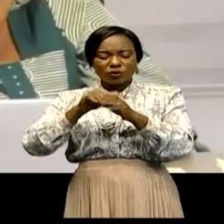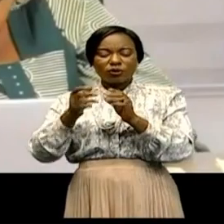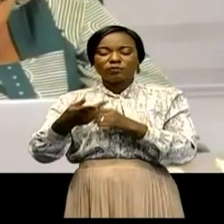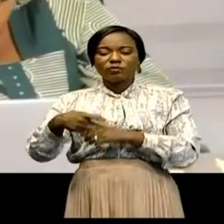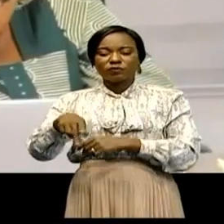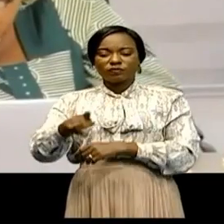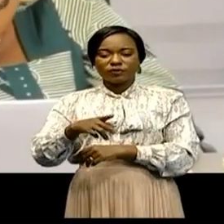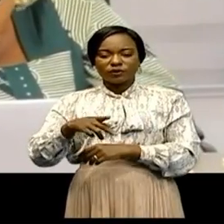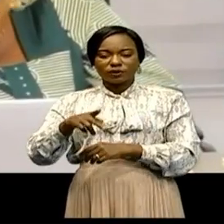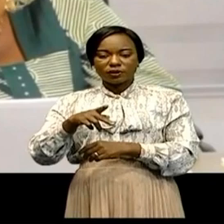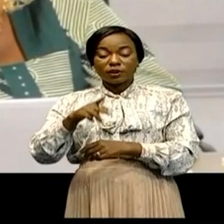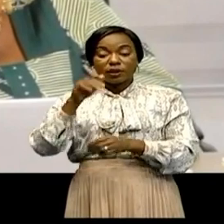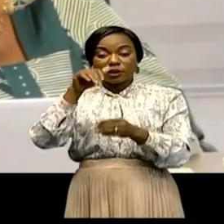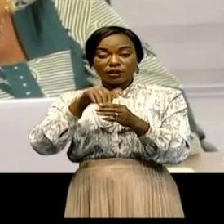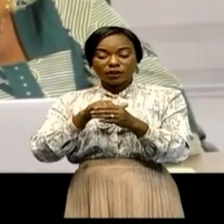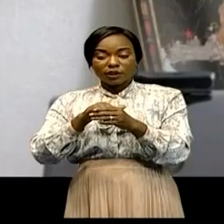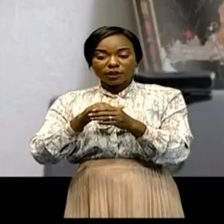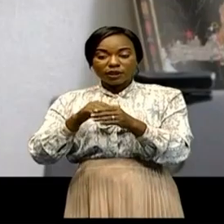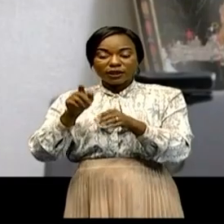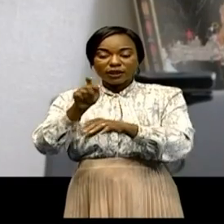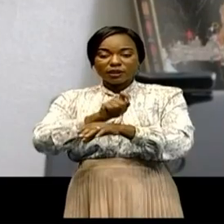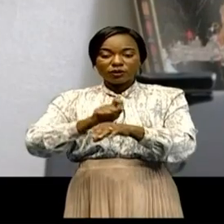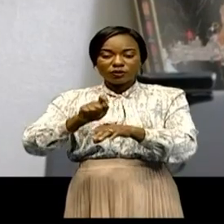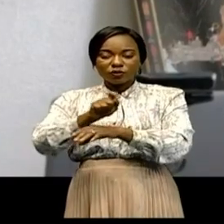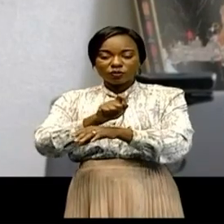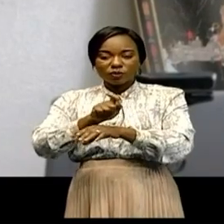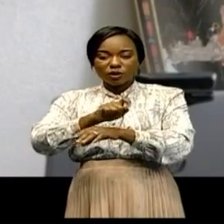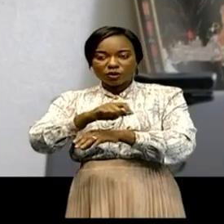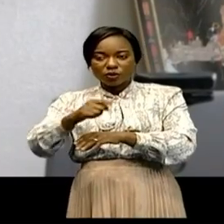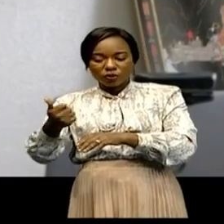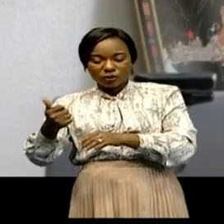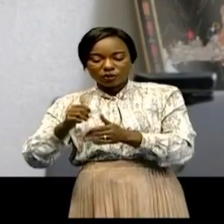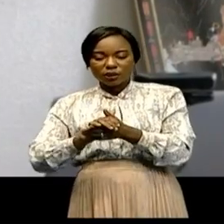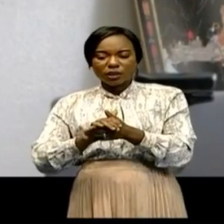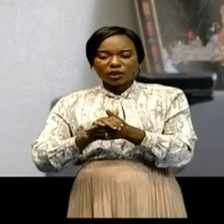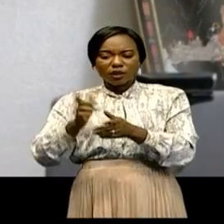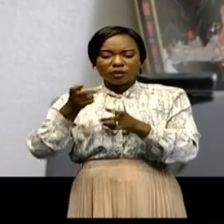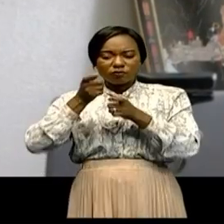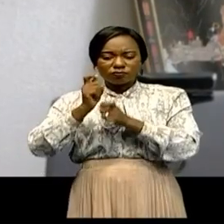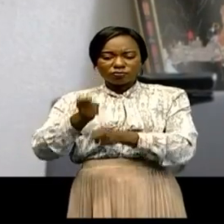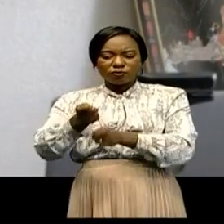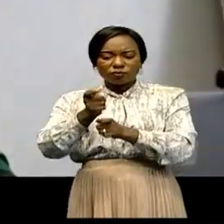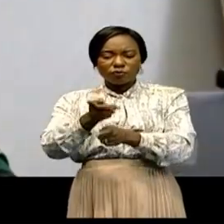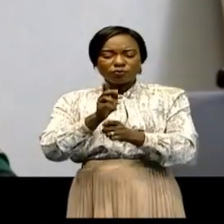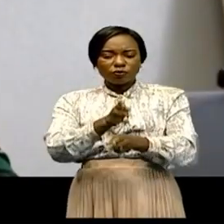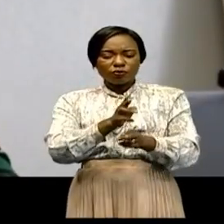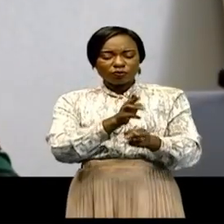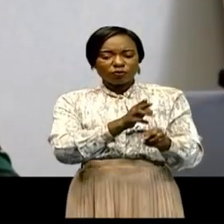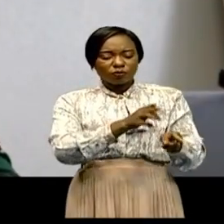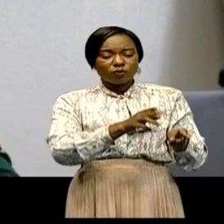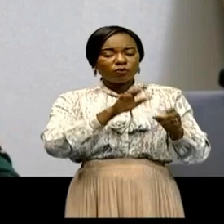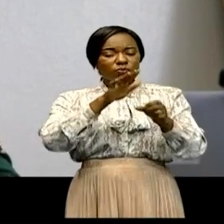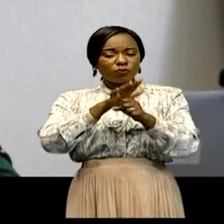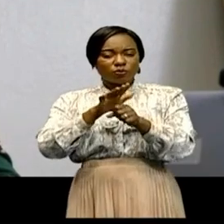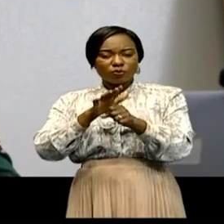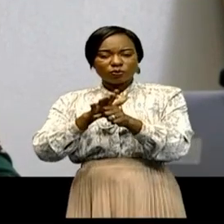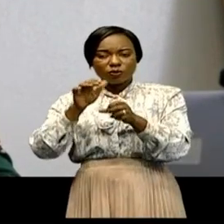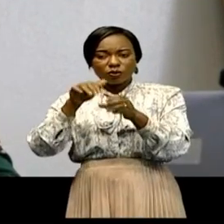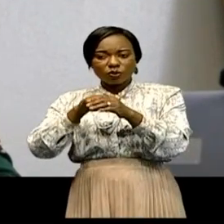En territoire de Djougou, elle est revenue sur des attaques menées par des miliciens Kodeko dans plusieurs localités,